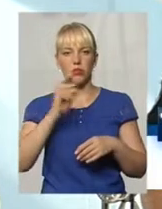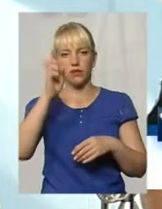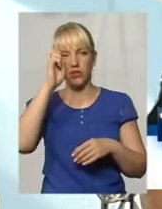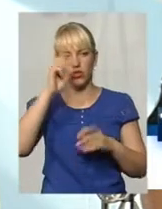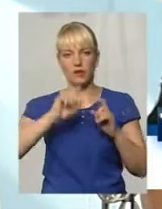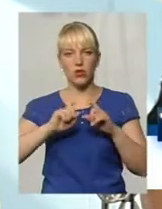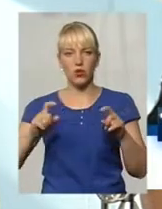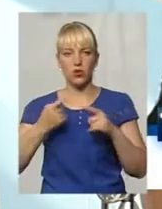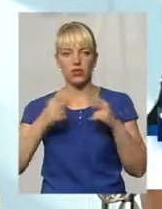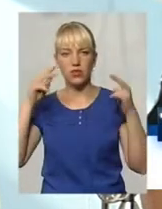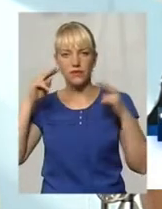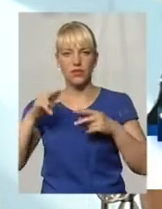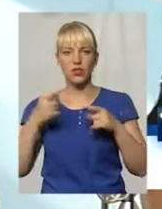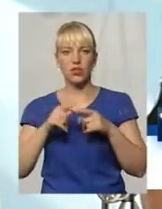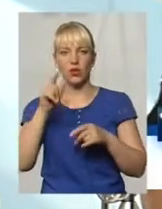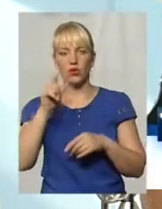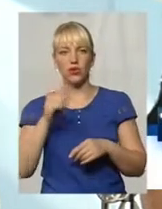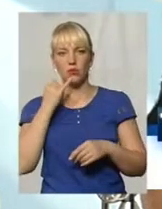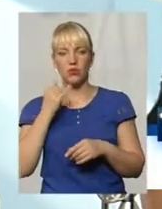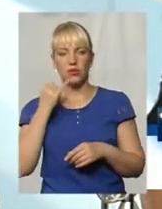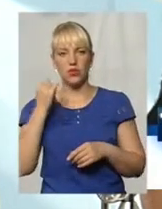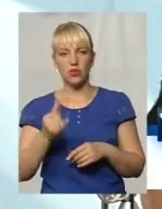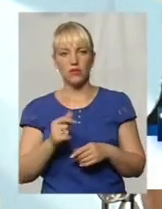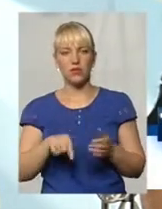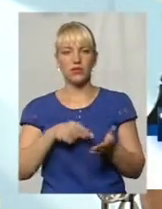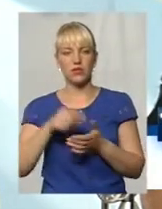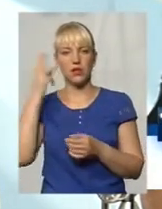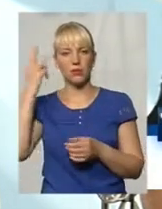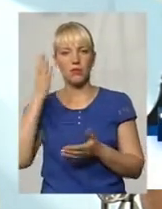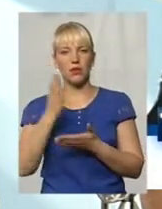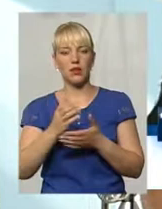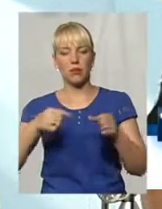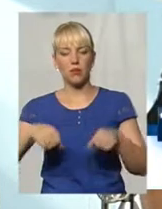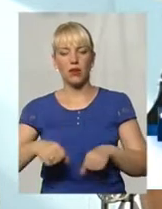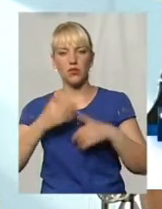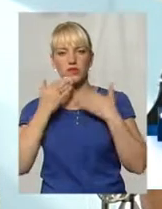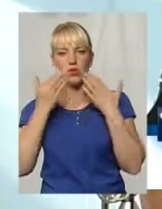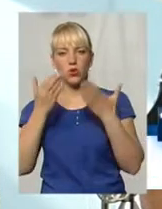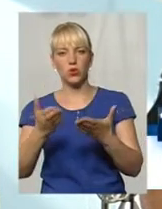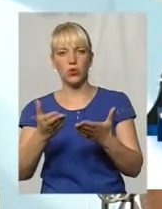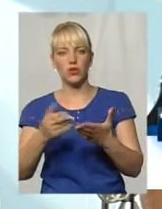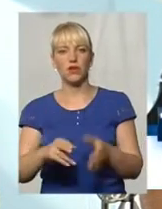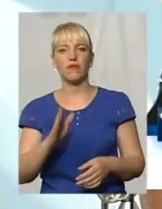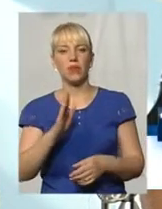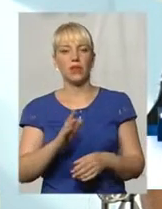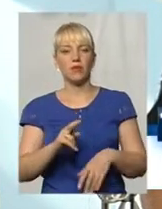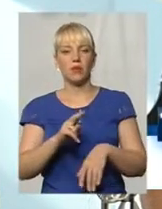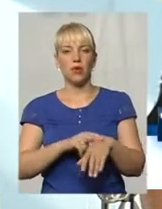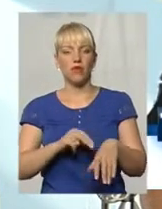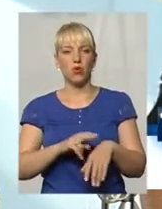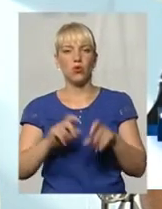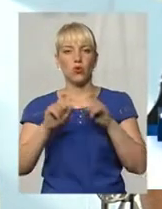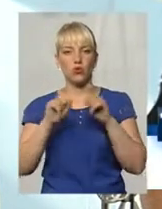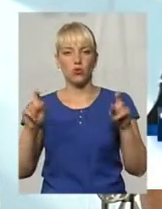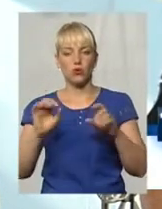І от свідчення цей людина, позвонила мешканець міста Хмельницького, має право звернутися в правоохоронні органи,